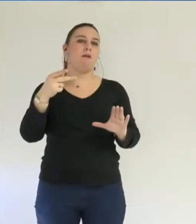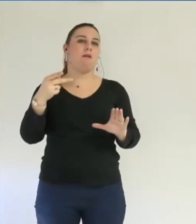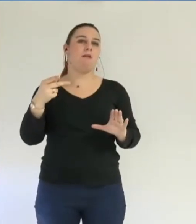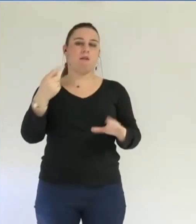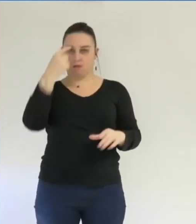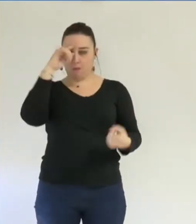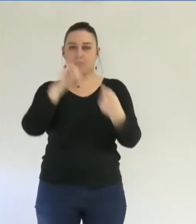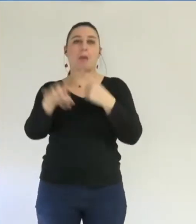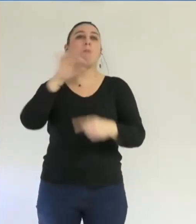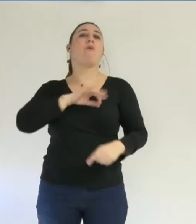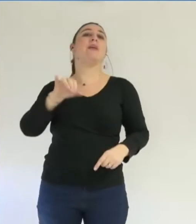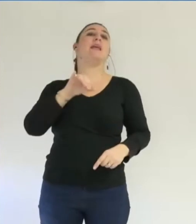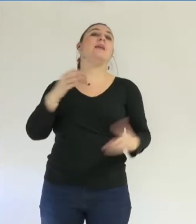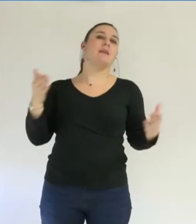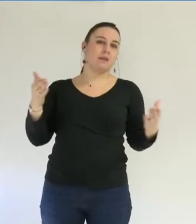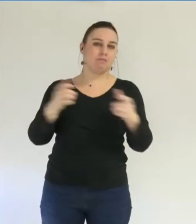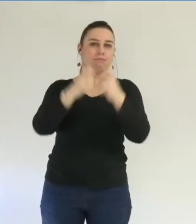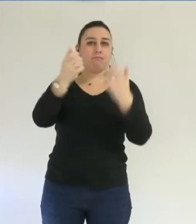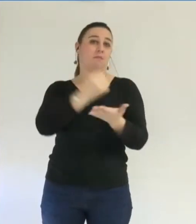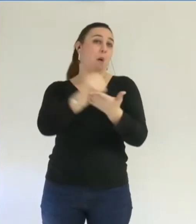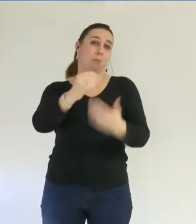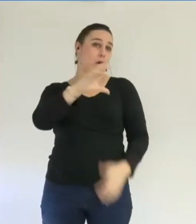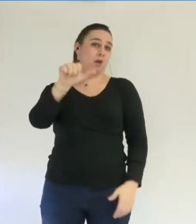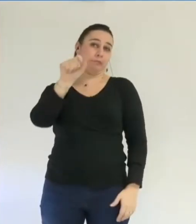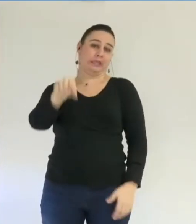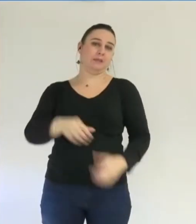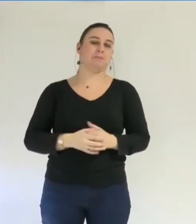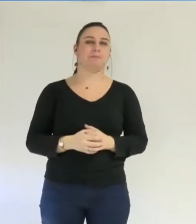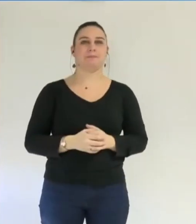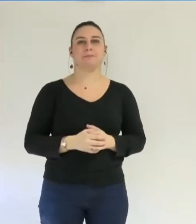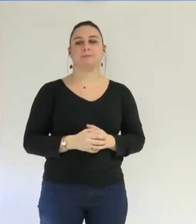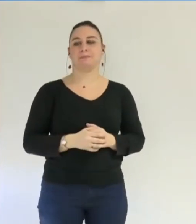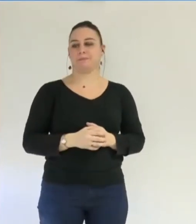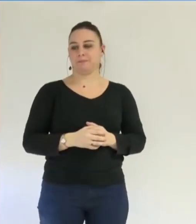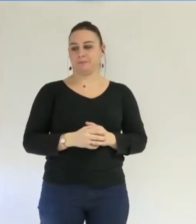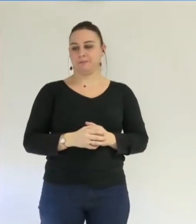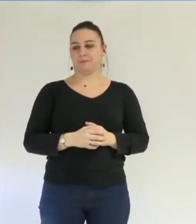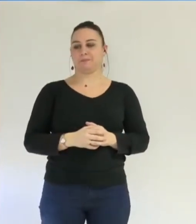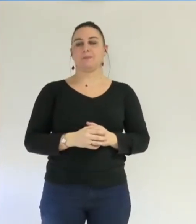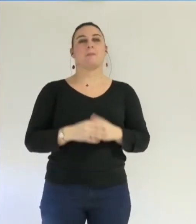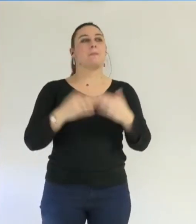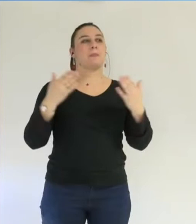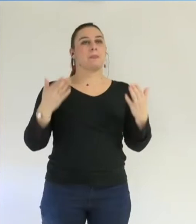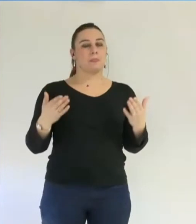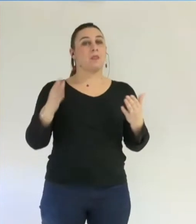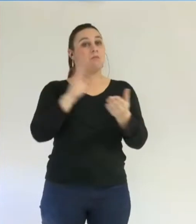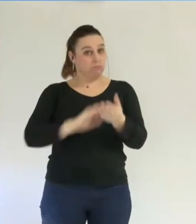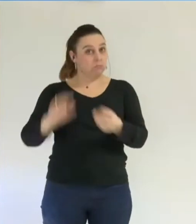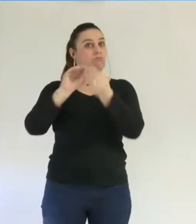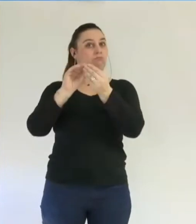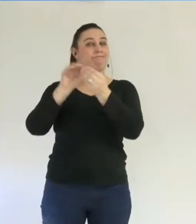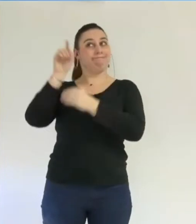de la banque, le crédit agricole. Donc, en outre, elle ajoute